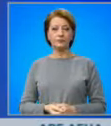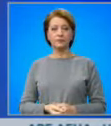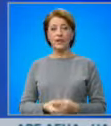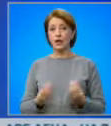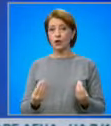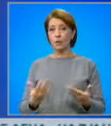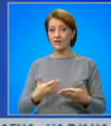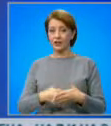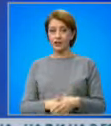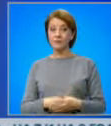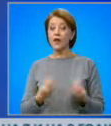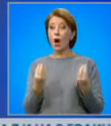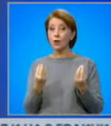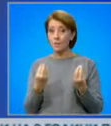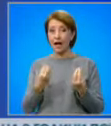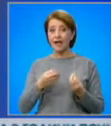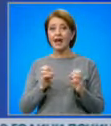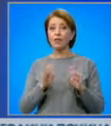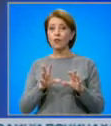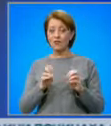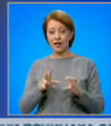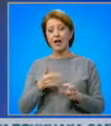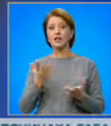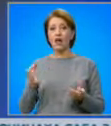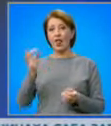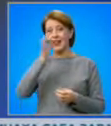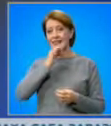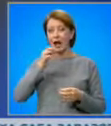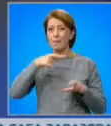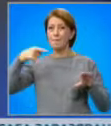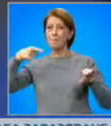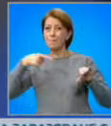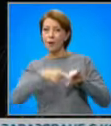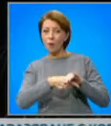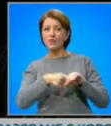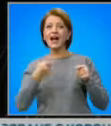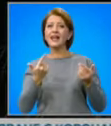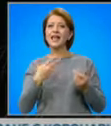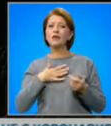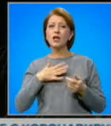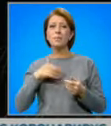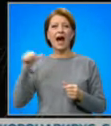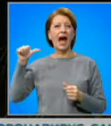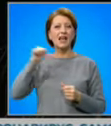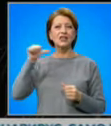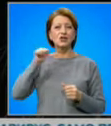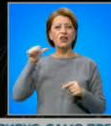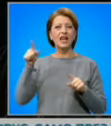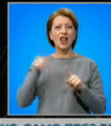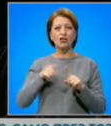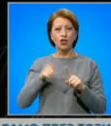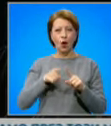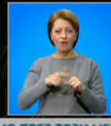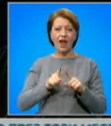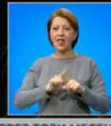Добър вечер. Добрата новина е, че няма пробойни в хамбарите на кораба, където се съхраняват азотните торове. Не е нарушена и целостта